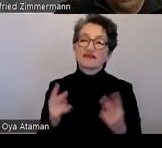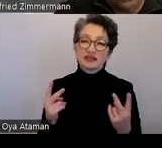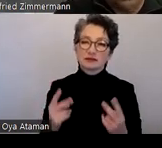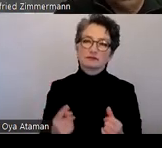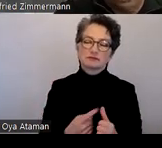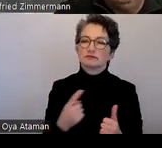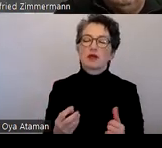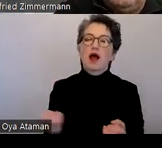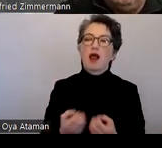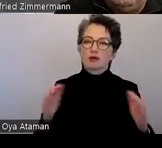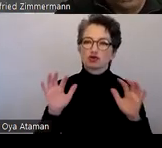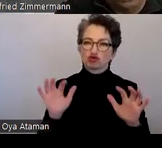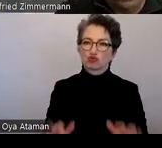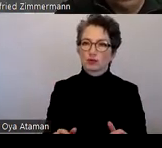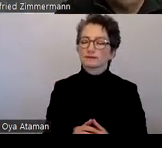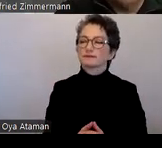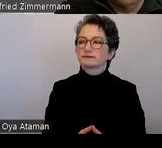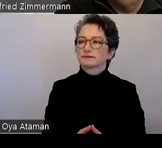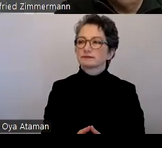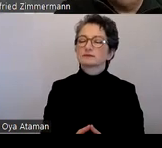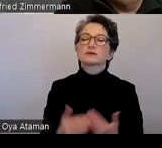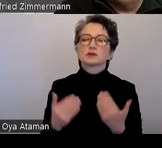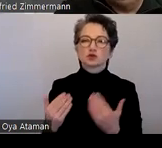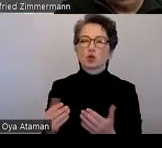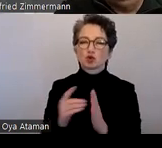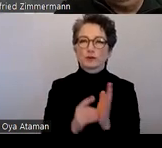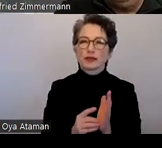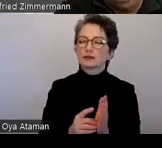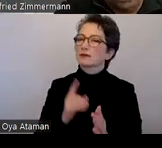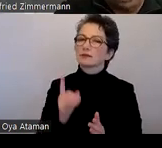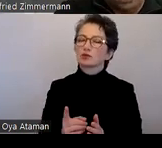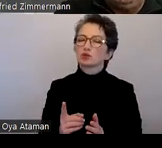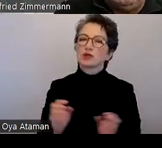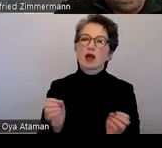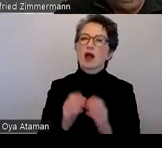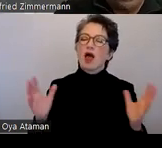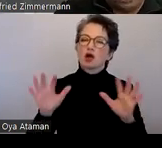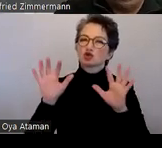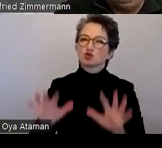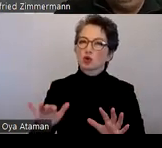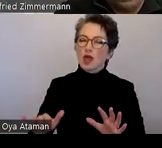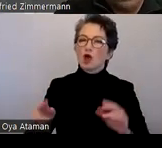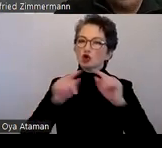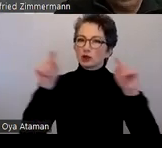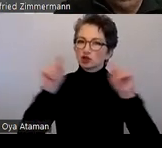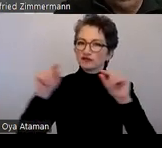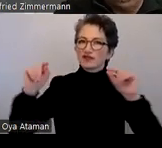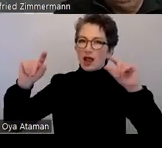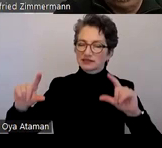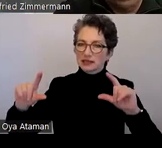So ein Dokument sollte eine klare Hierarchie mit Überschriften absetzen